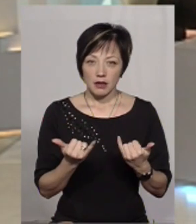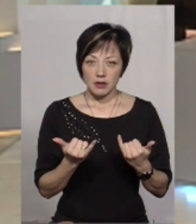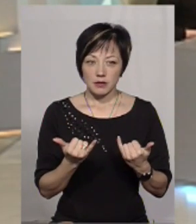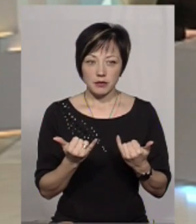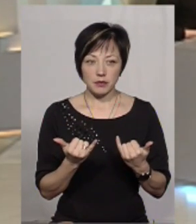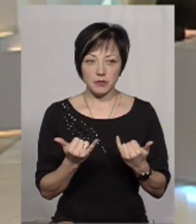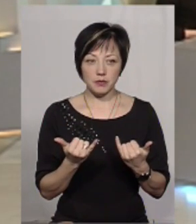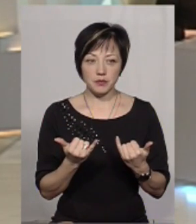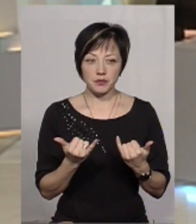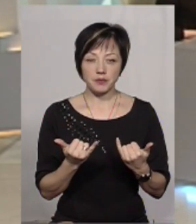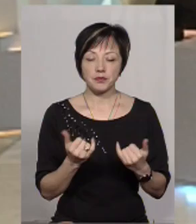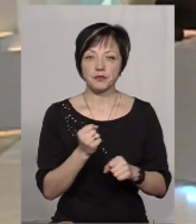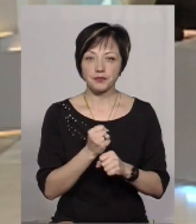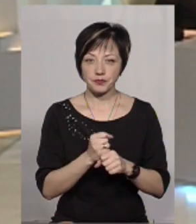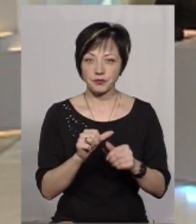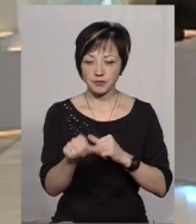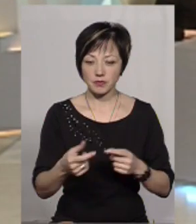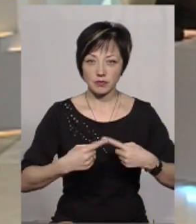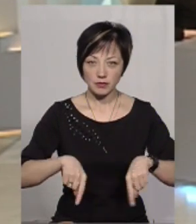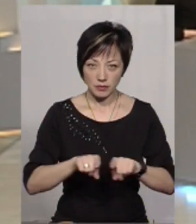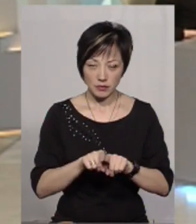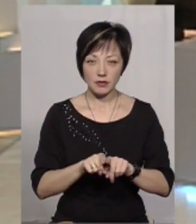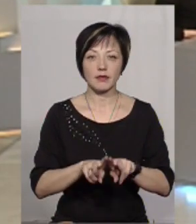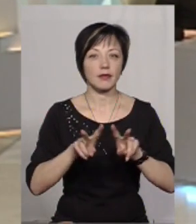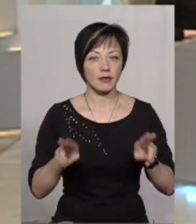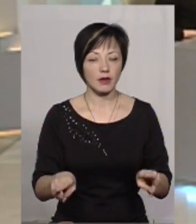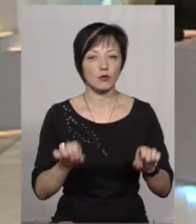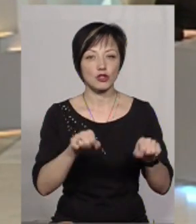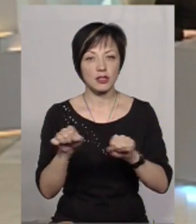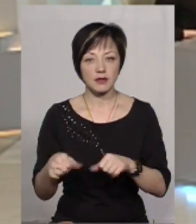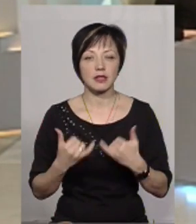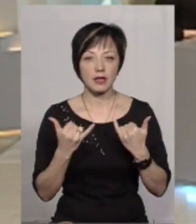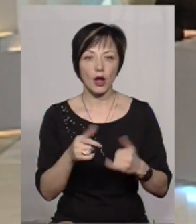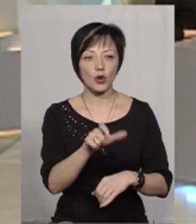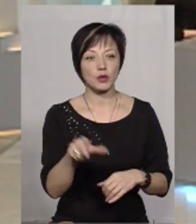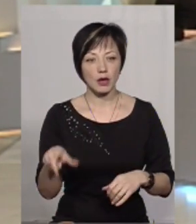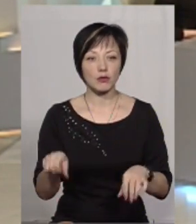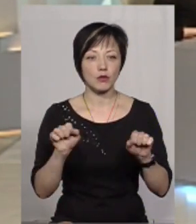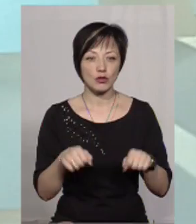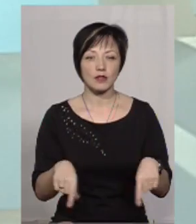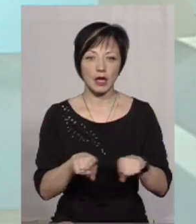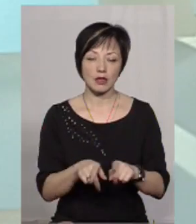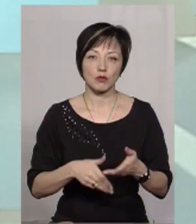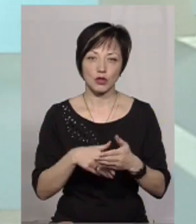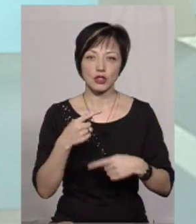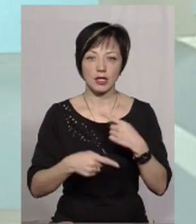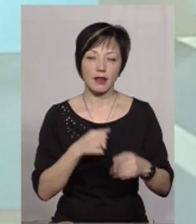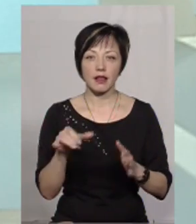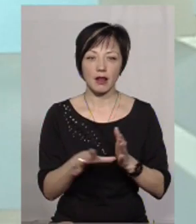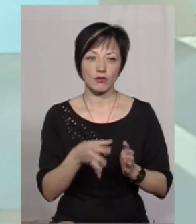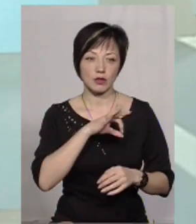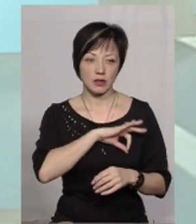функціонування окремої галузі, так і можливостей для людей, які можуть в такий спосіб через